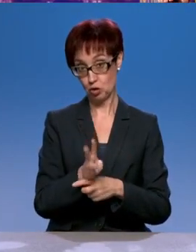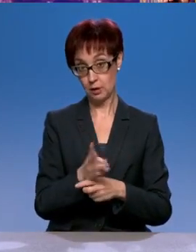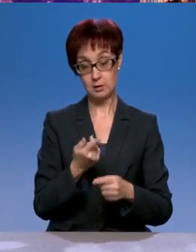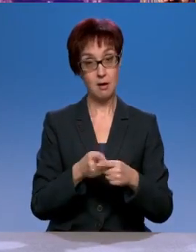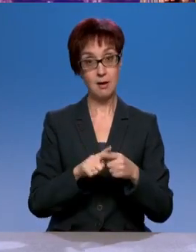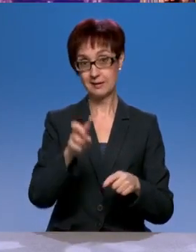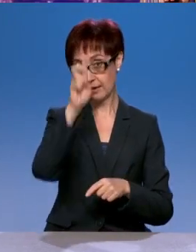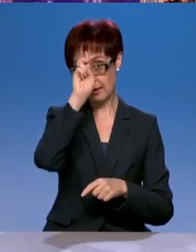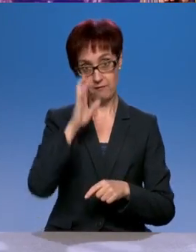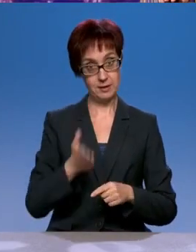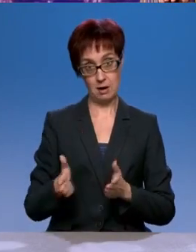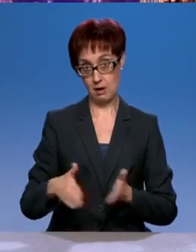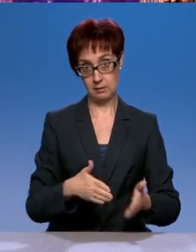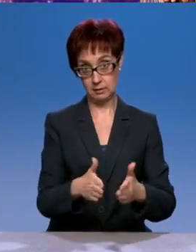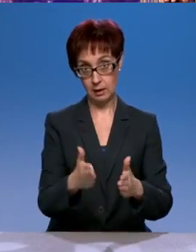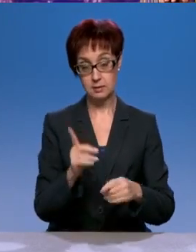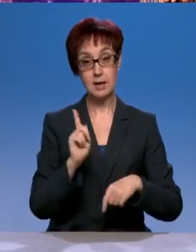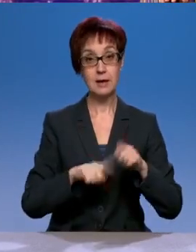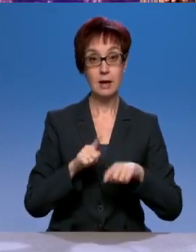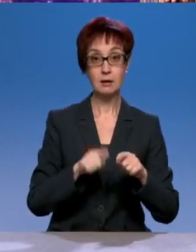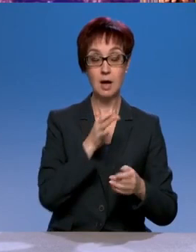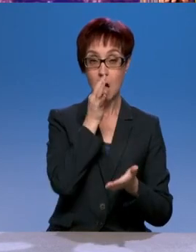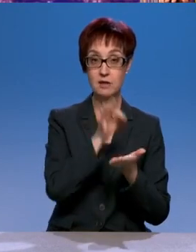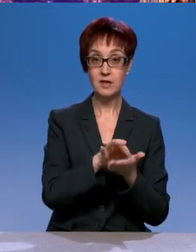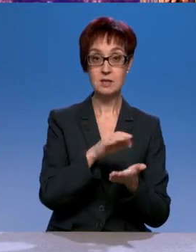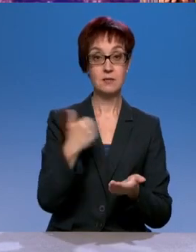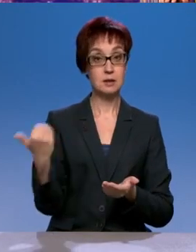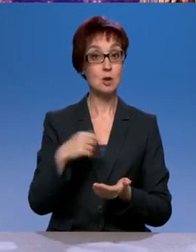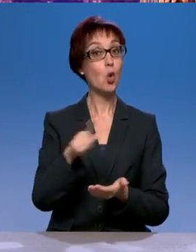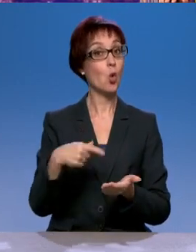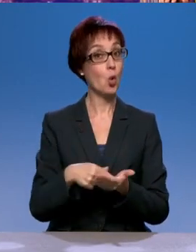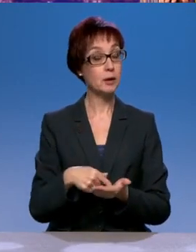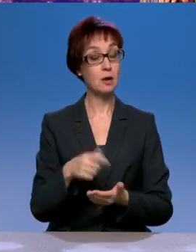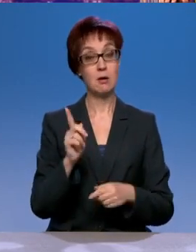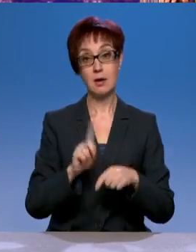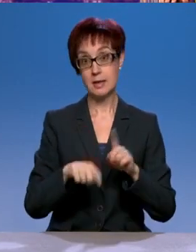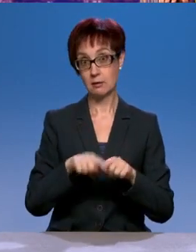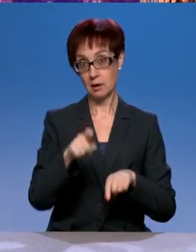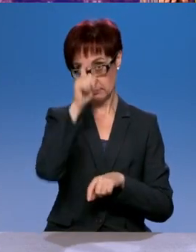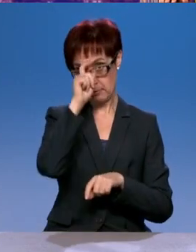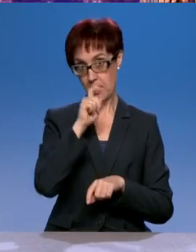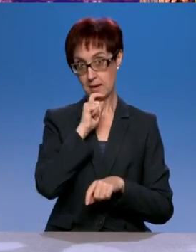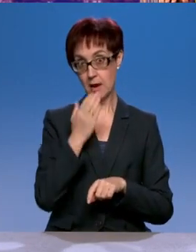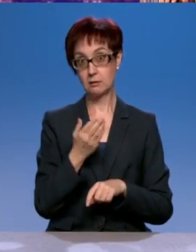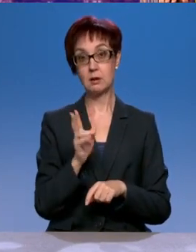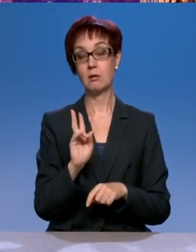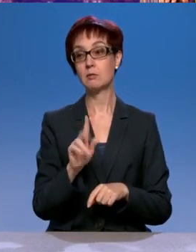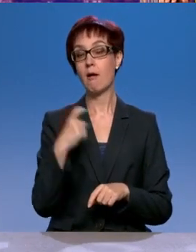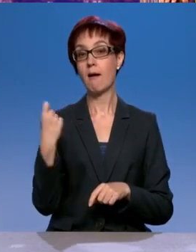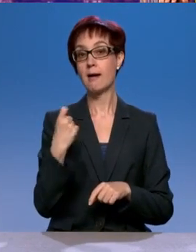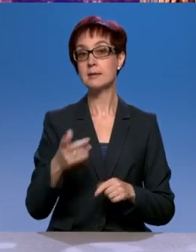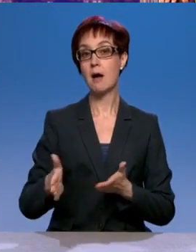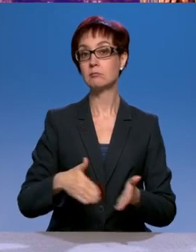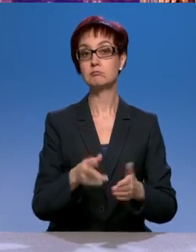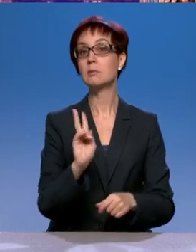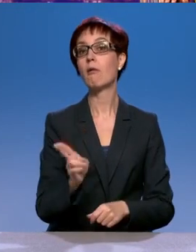и здесь, иногда это ответственность города, иногда вообще непонятно, кому принадлежит эта дорога, потому что очень часто бывает, что очень